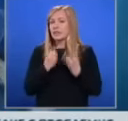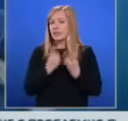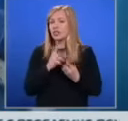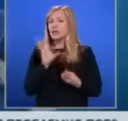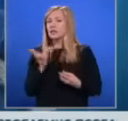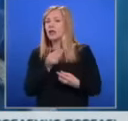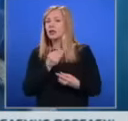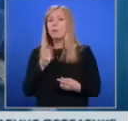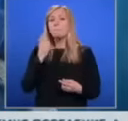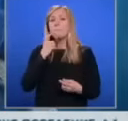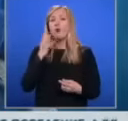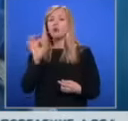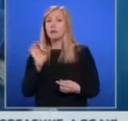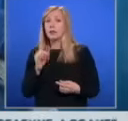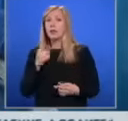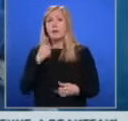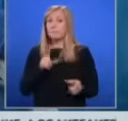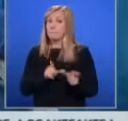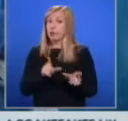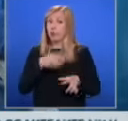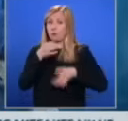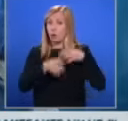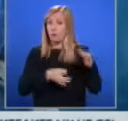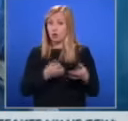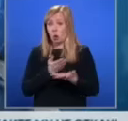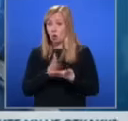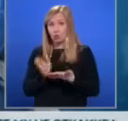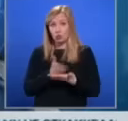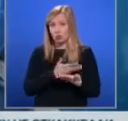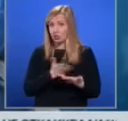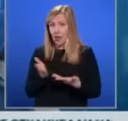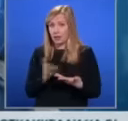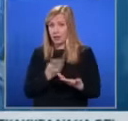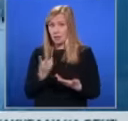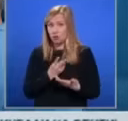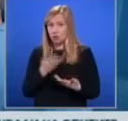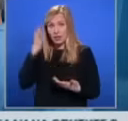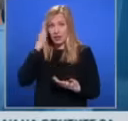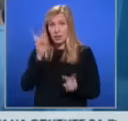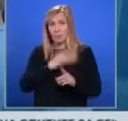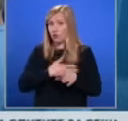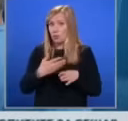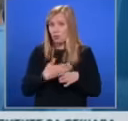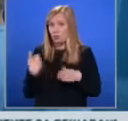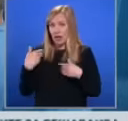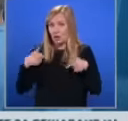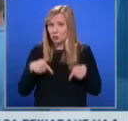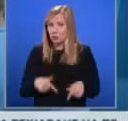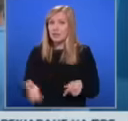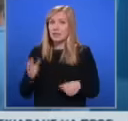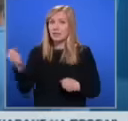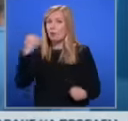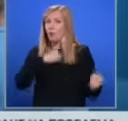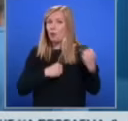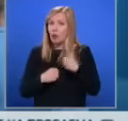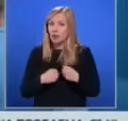Бояр Османи в София, Милков е дал ясно да се разбере, че отношенията между двете страни не може да продължават както до сега след побоя над Пендиков. Реакцията